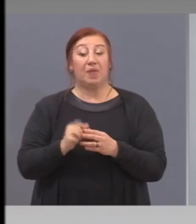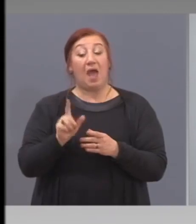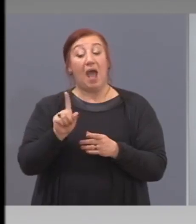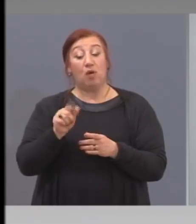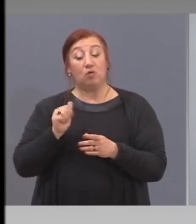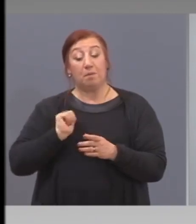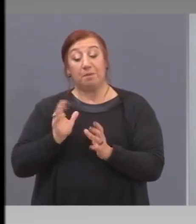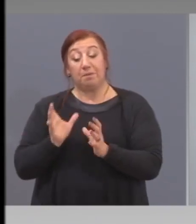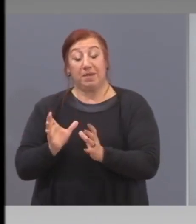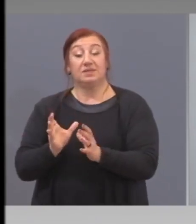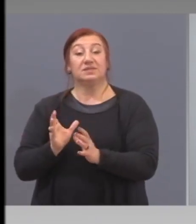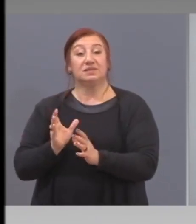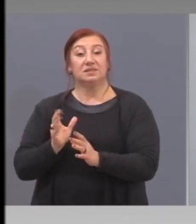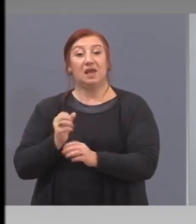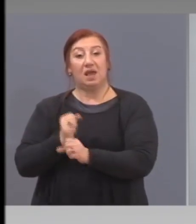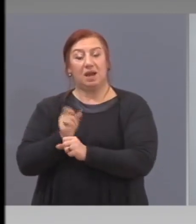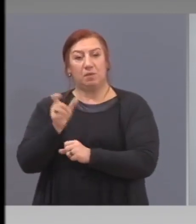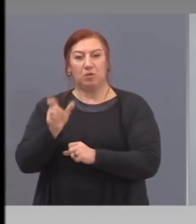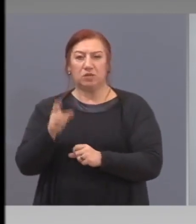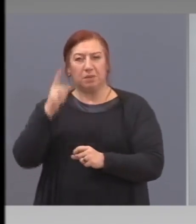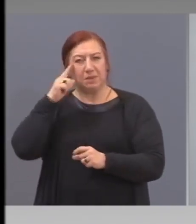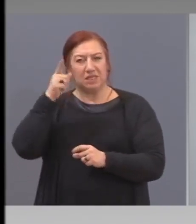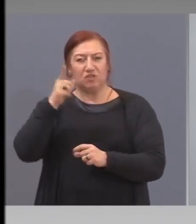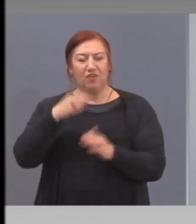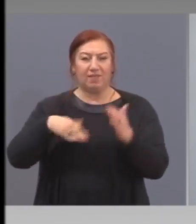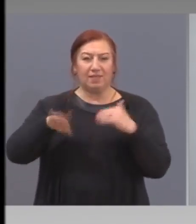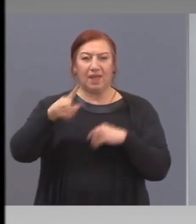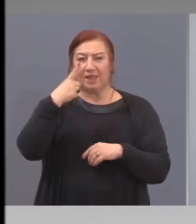които мисля, че ще надминат 1 милиард лева.